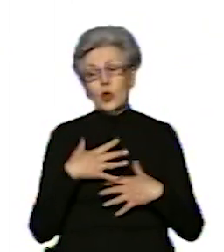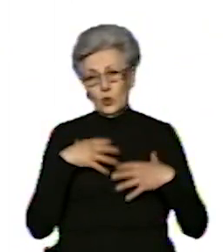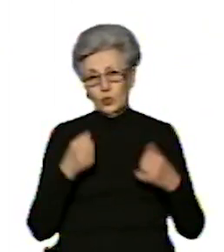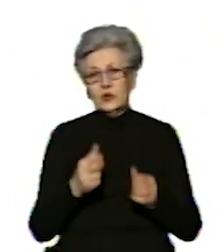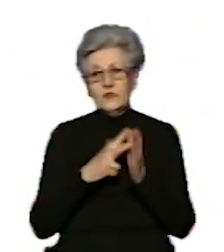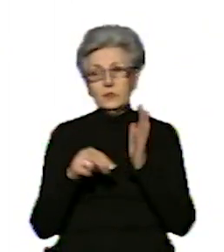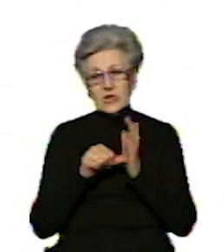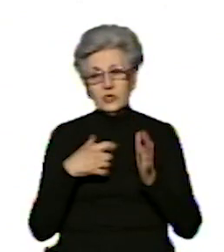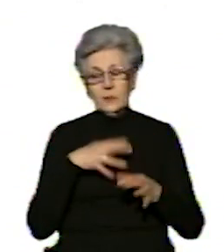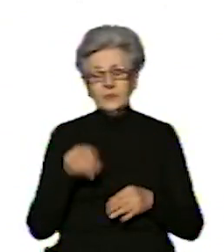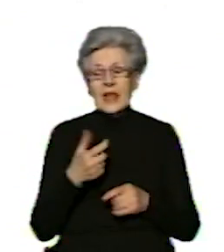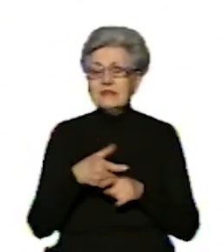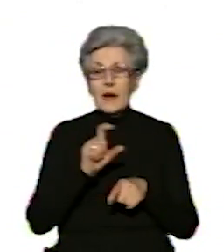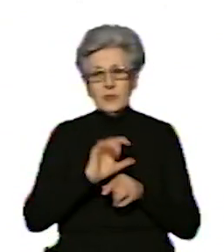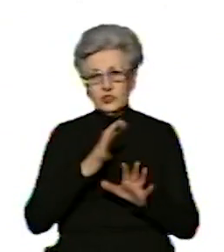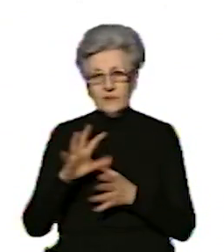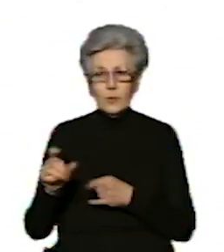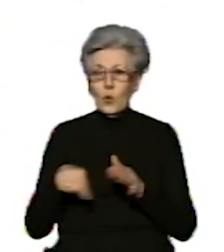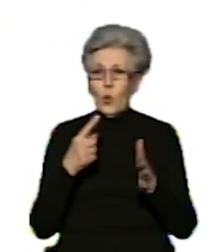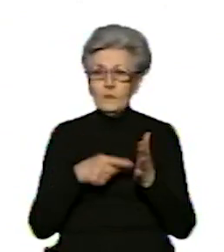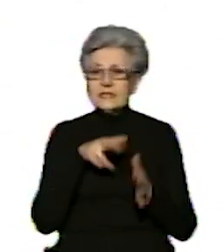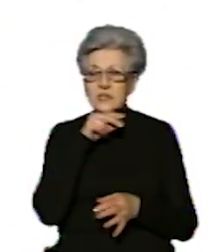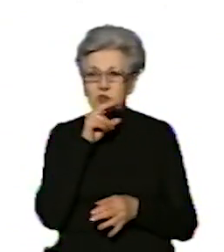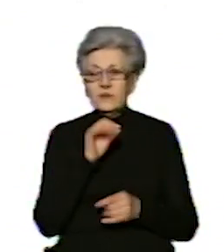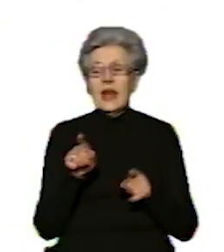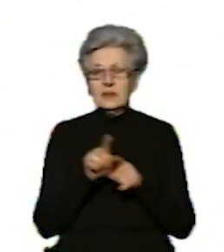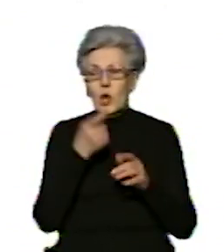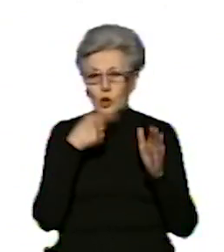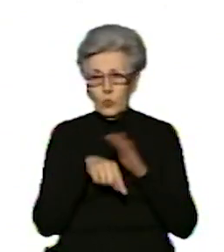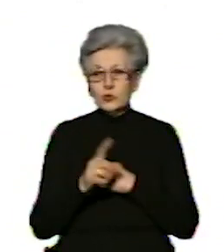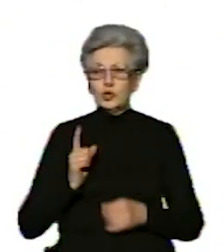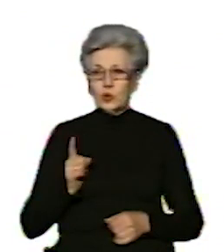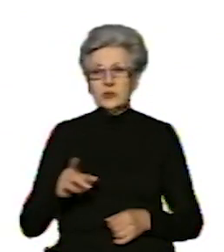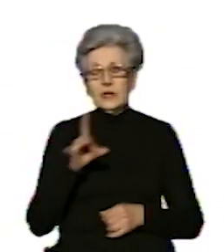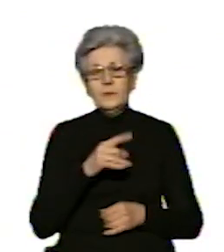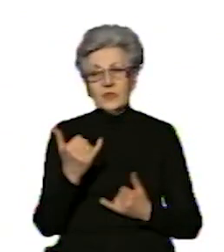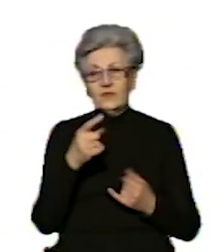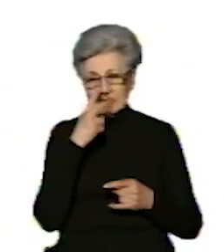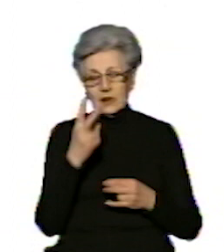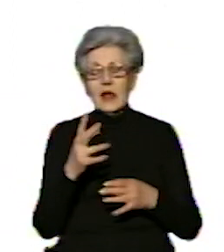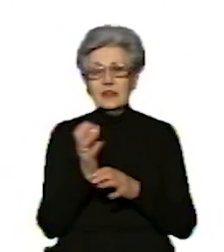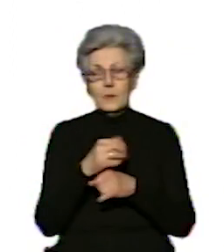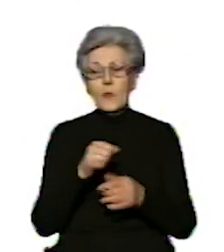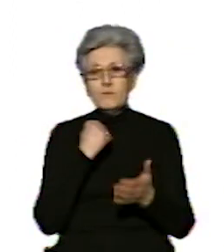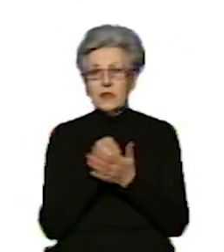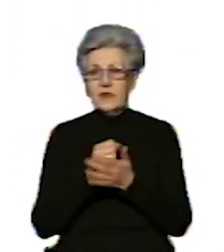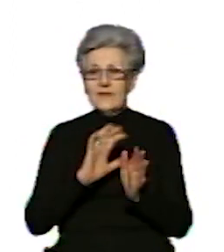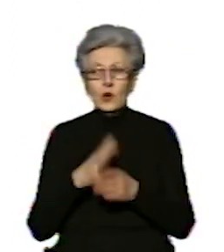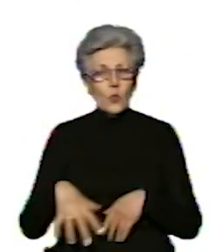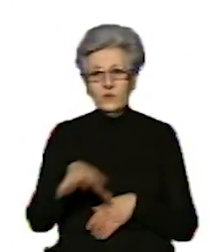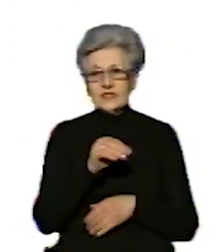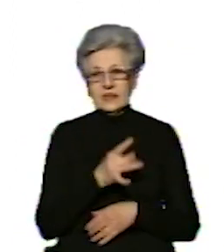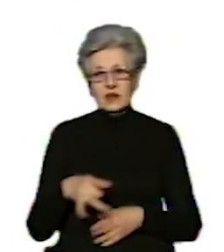Найбільше випадків у місті Чернівці, а також у Глибоцькому та Сторожницькому районах. Зараз ви бачите на екрані лабораторно підтверджені випадки в усіх